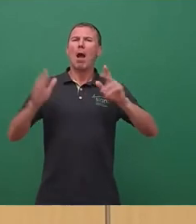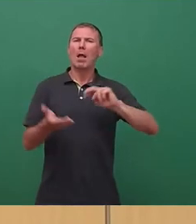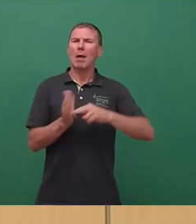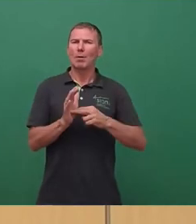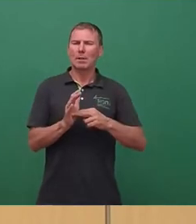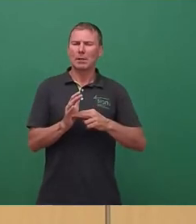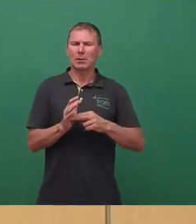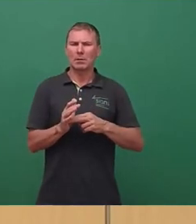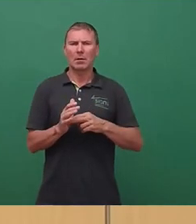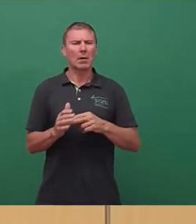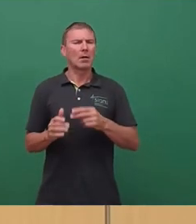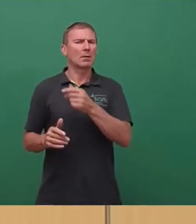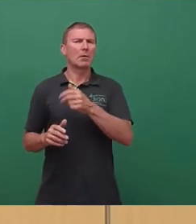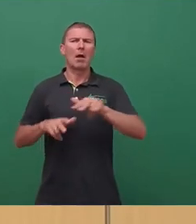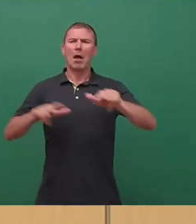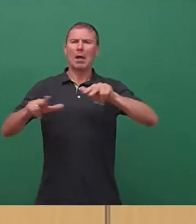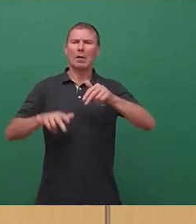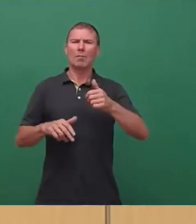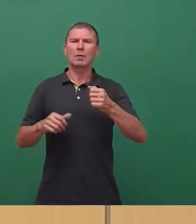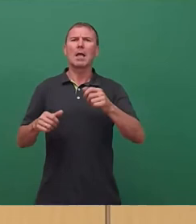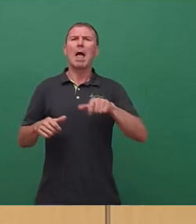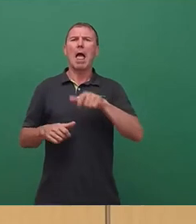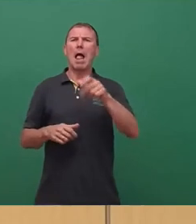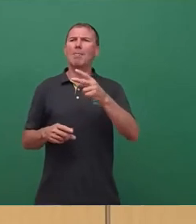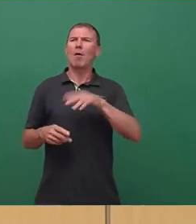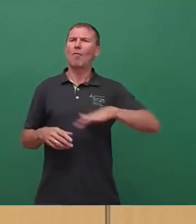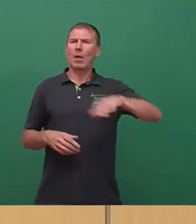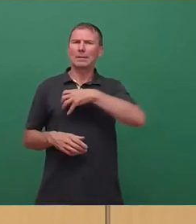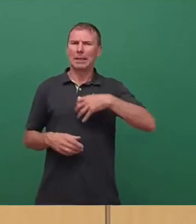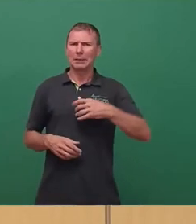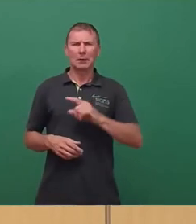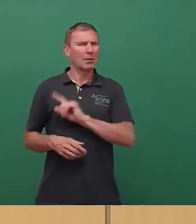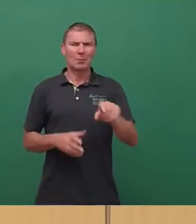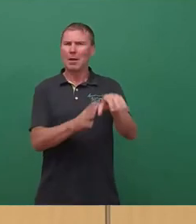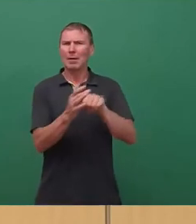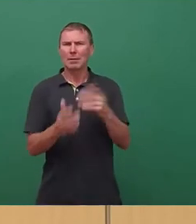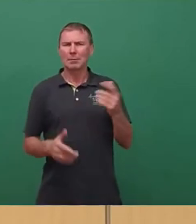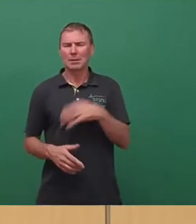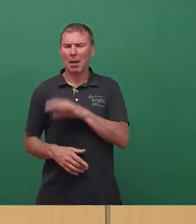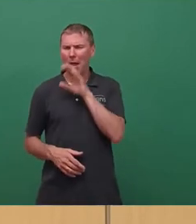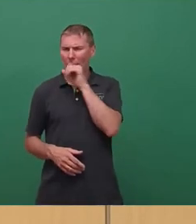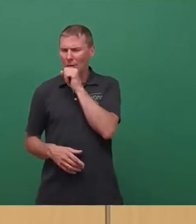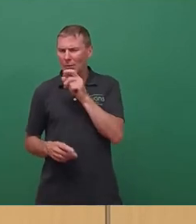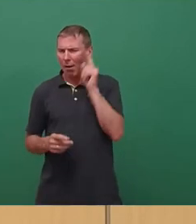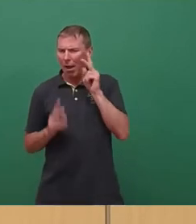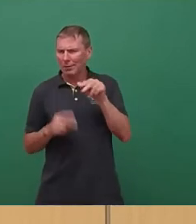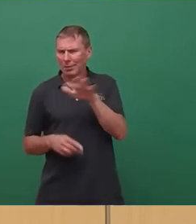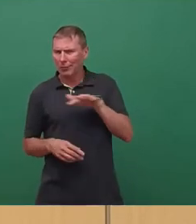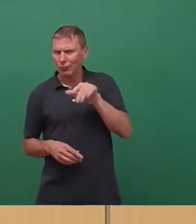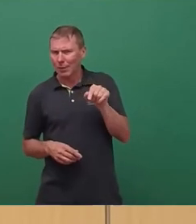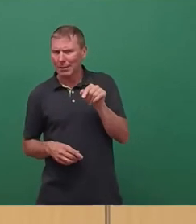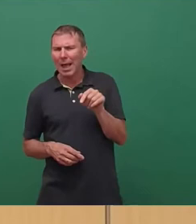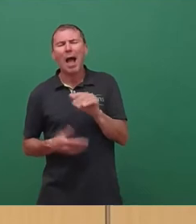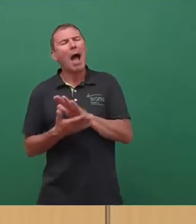Elbflorenz nicht nehmen lassen. Deshalb verschwieg er dem Rat der Stadt einfach